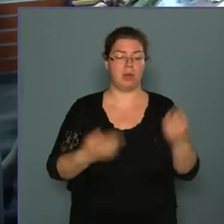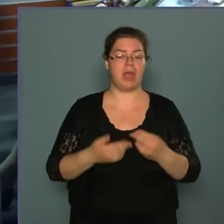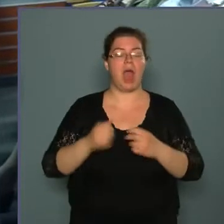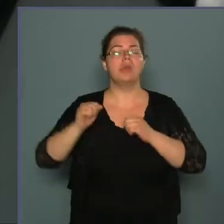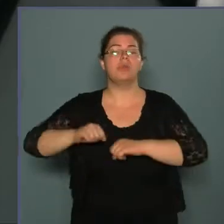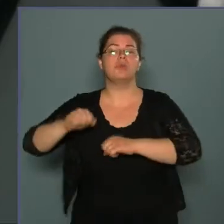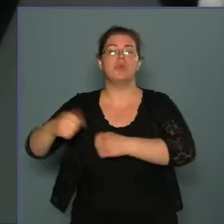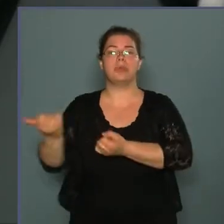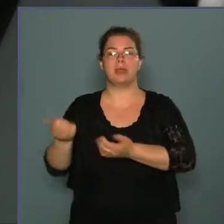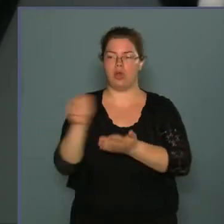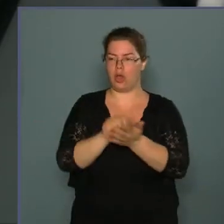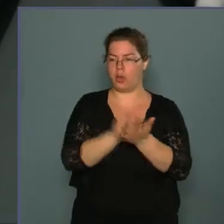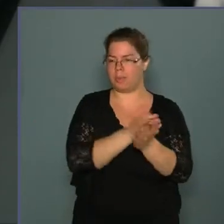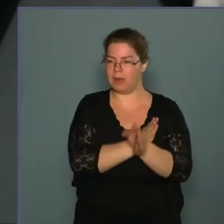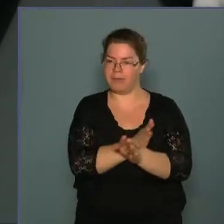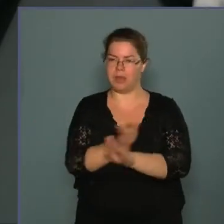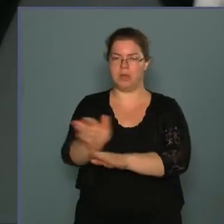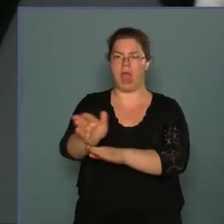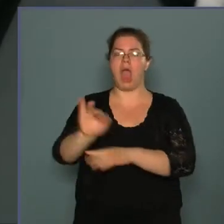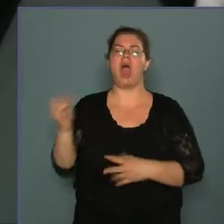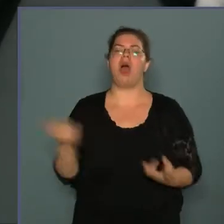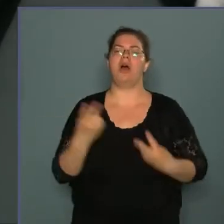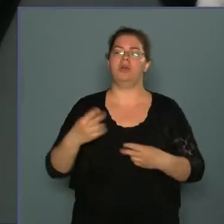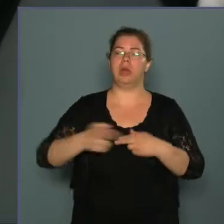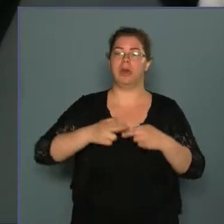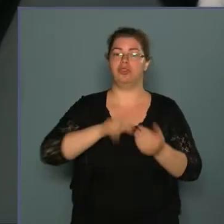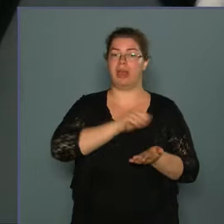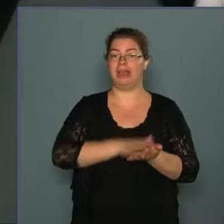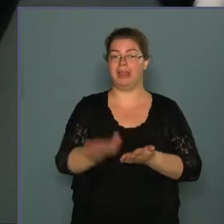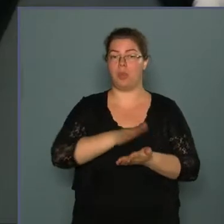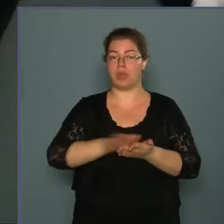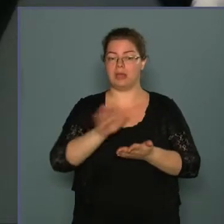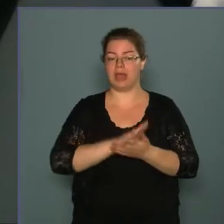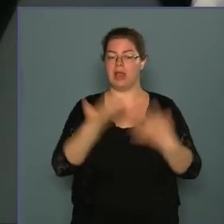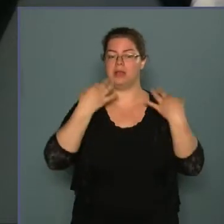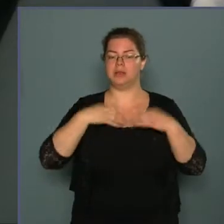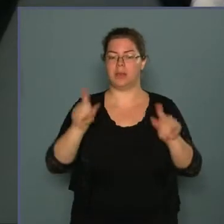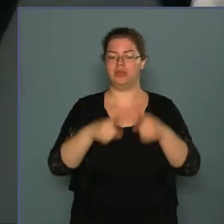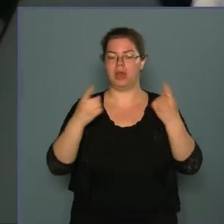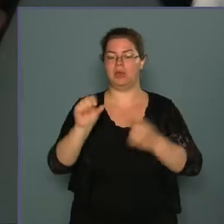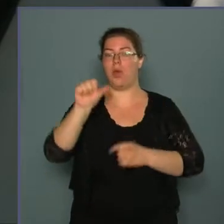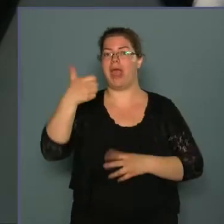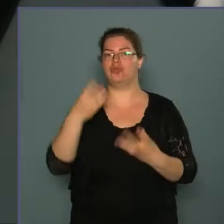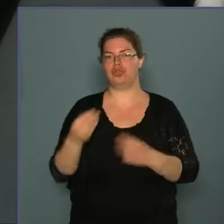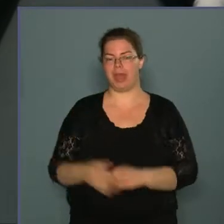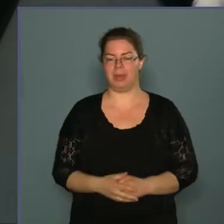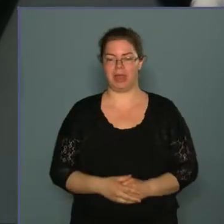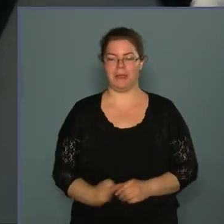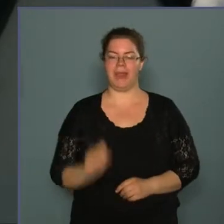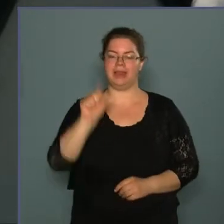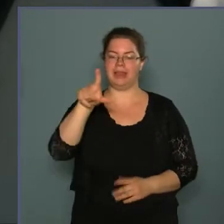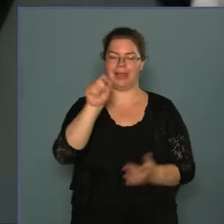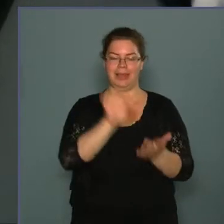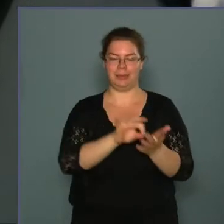tüntetők a Landerer nyomda felé vették az irányt, ahol hamarosan kinyomtatták a szabadsajtó első termékeit, a 12